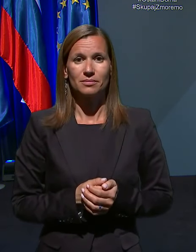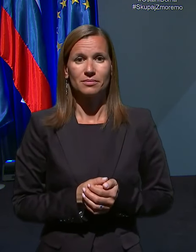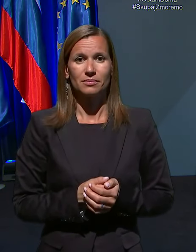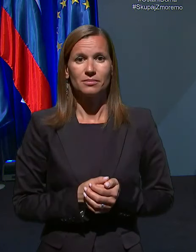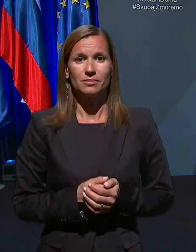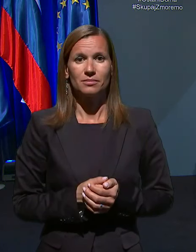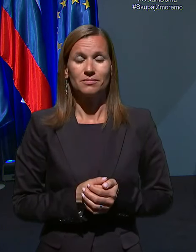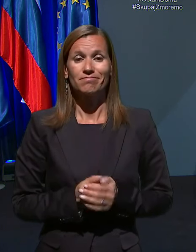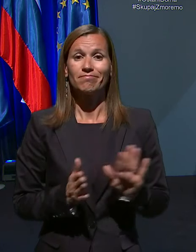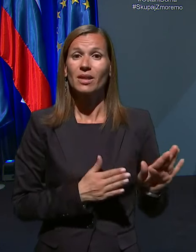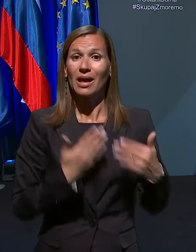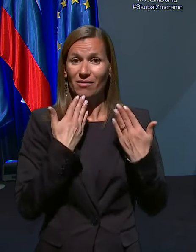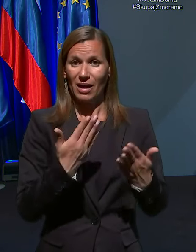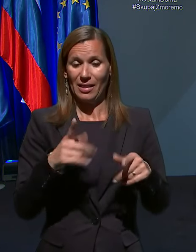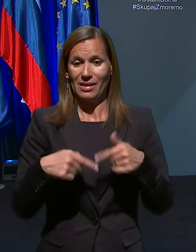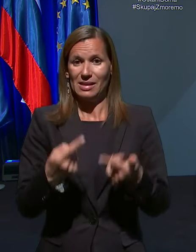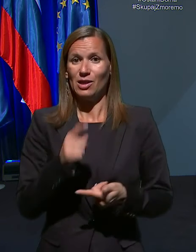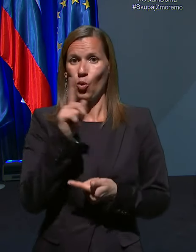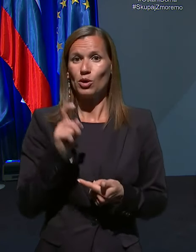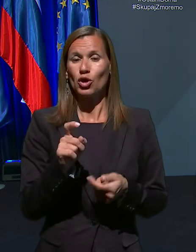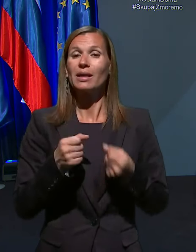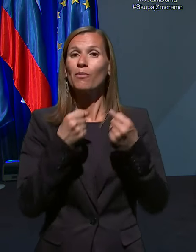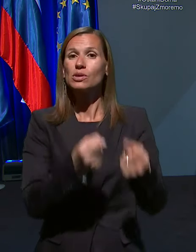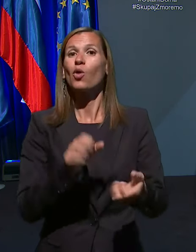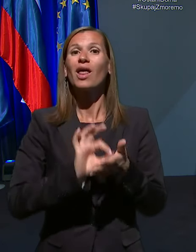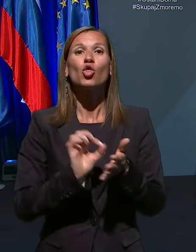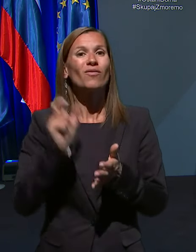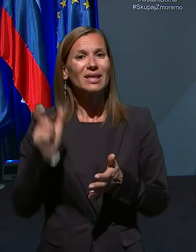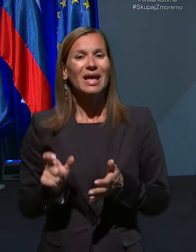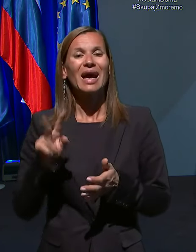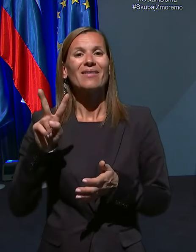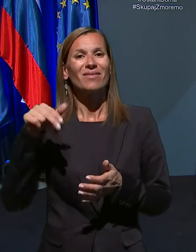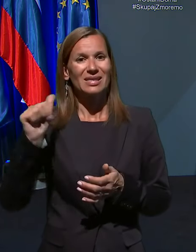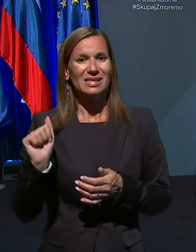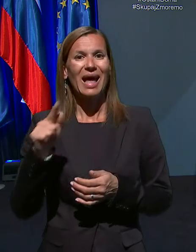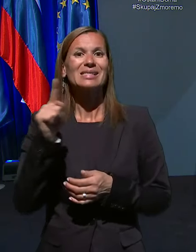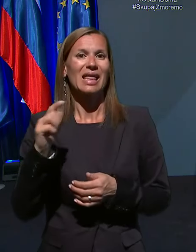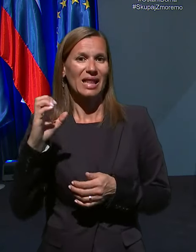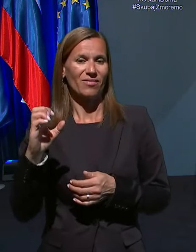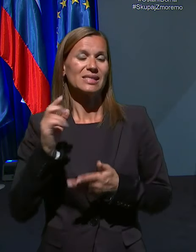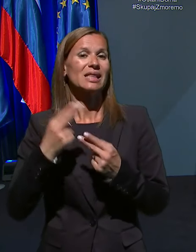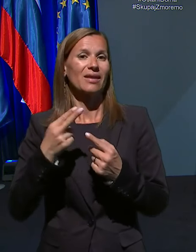Hvala lepa, naslednje vprašanje zastavlja novinarka Vesna Zadravec, Televizija Slovenije.